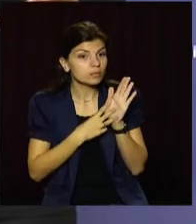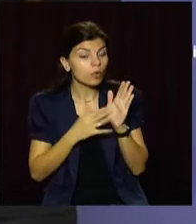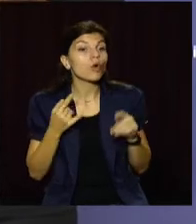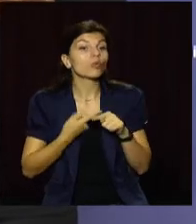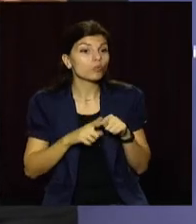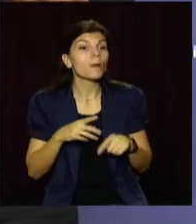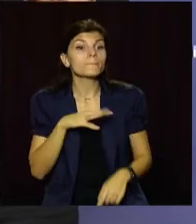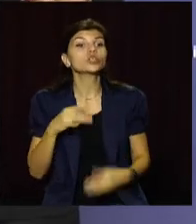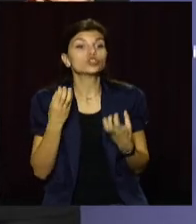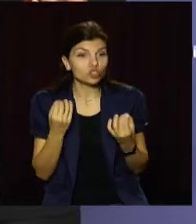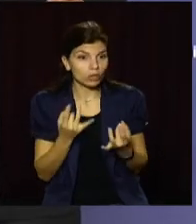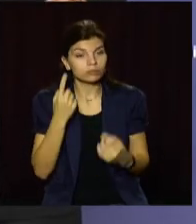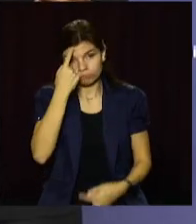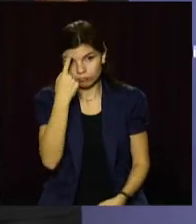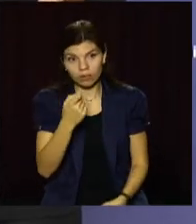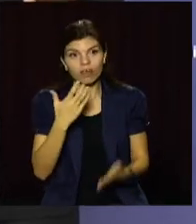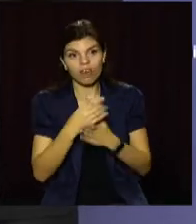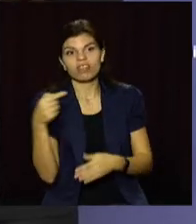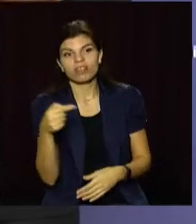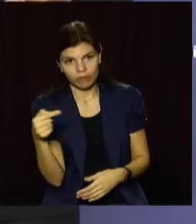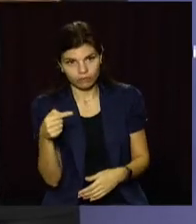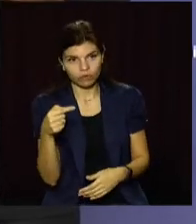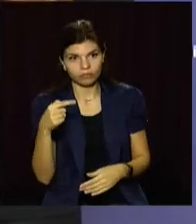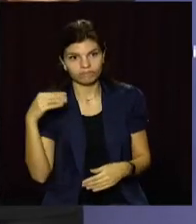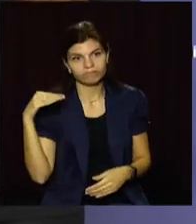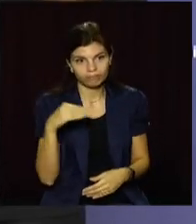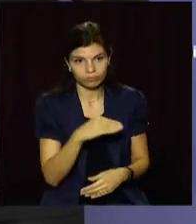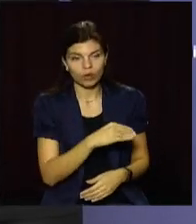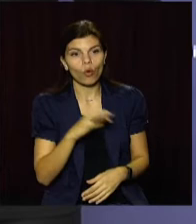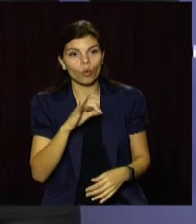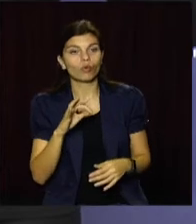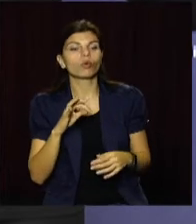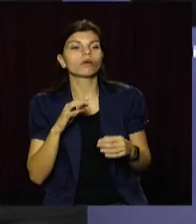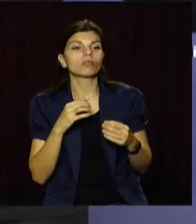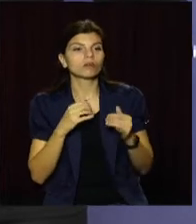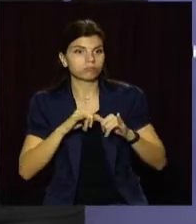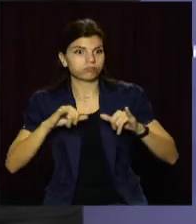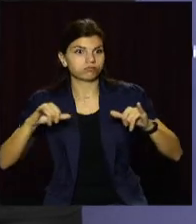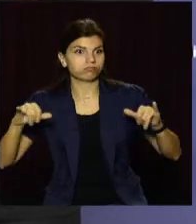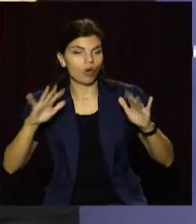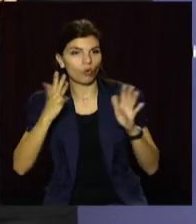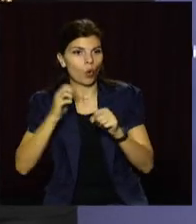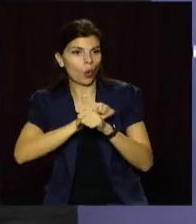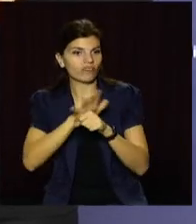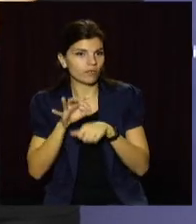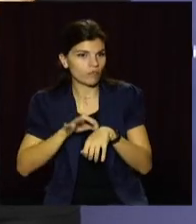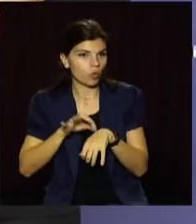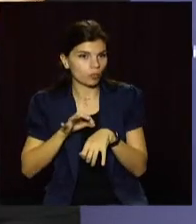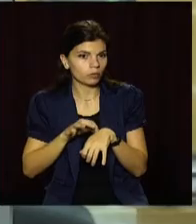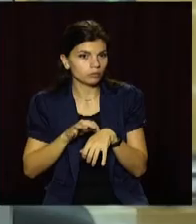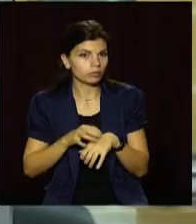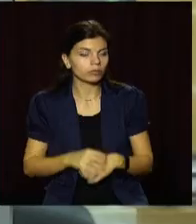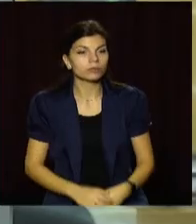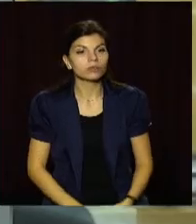Тобто ми ще раз фіксуємо негативну динаміку щодо зростання кількості випадків коронавірусної хвороби.